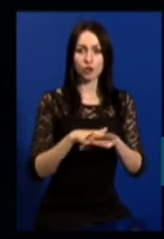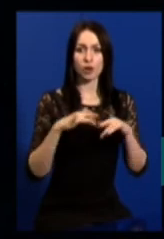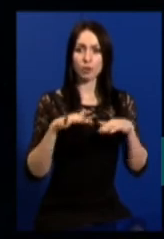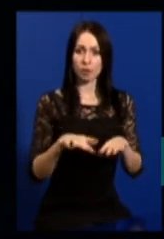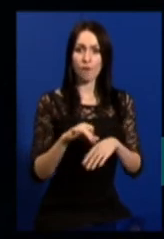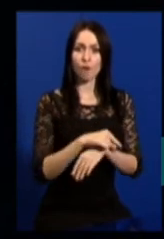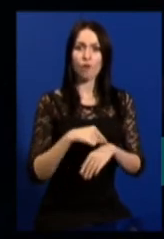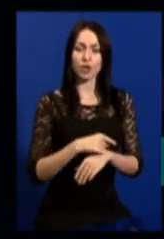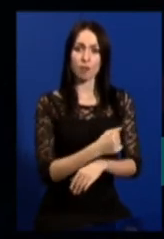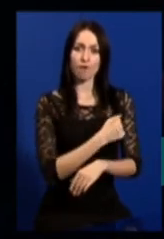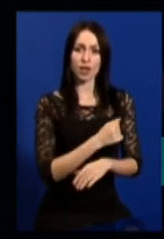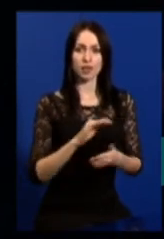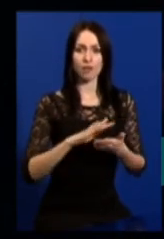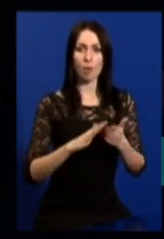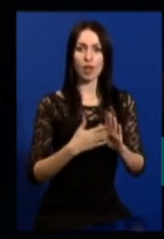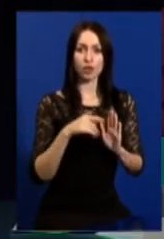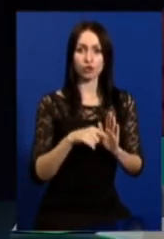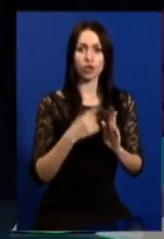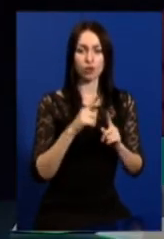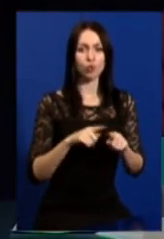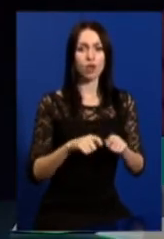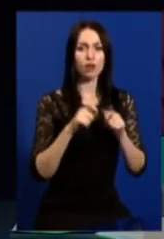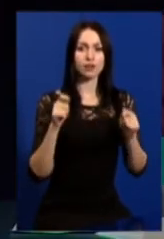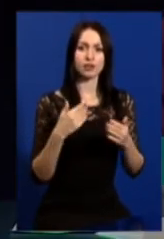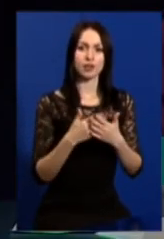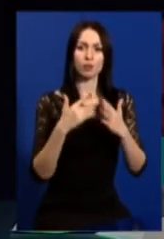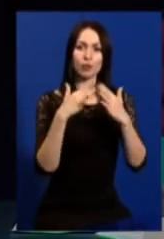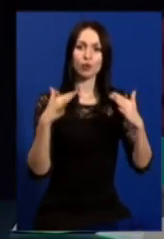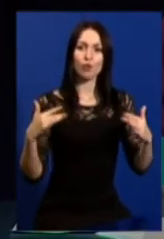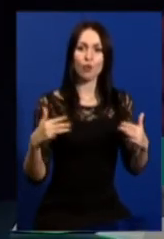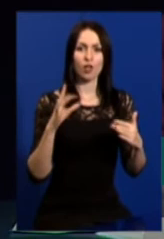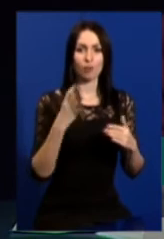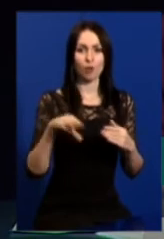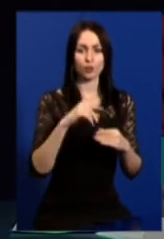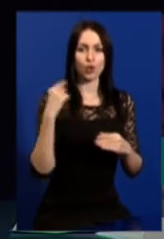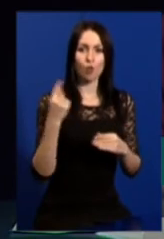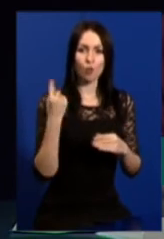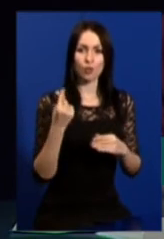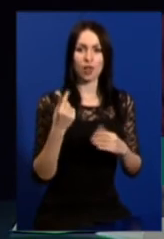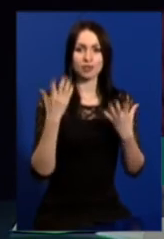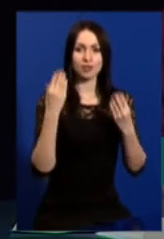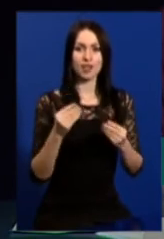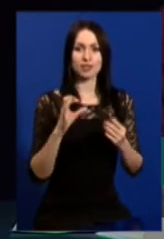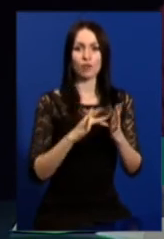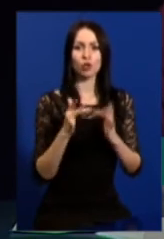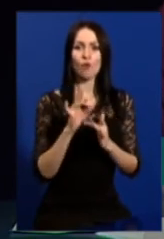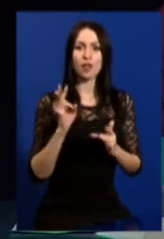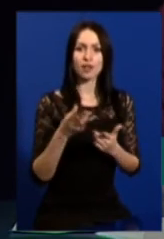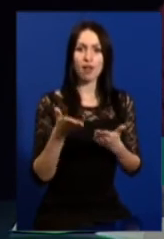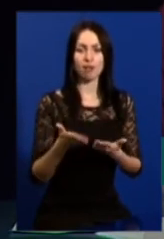під час воєнного стану? Зокрема, це відкриття ялинок по всій області до Дня Святого Миколая.